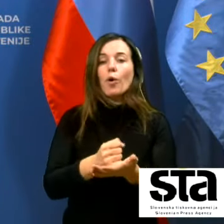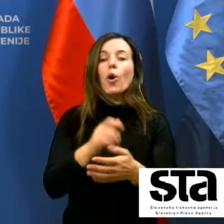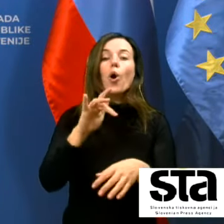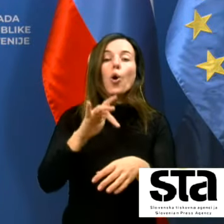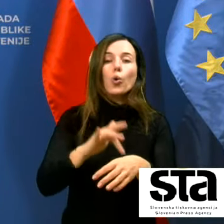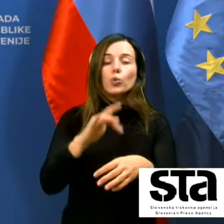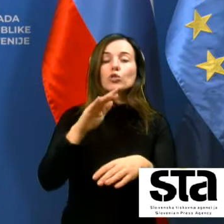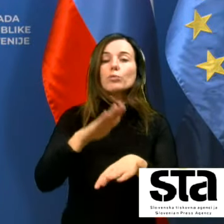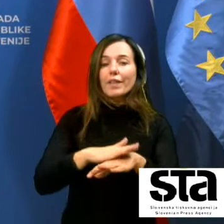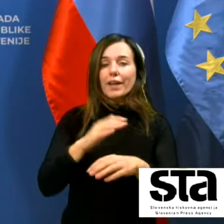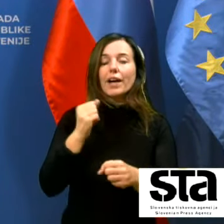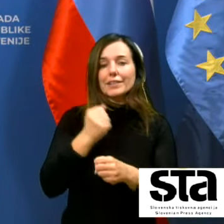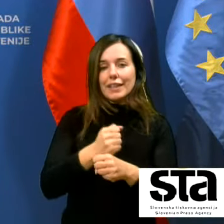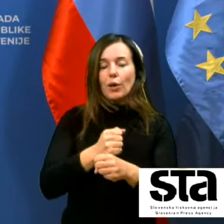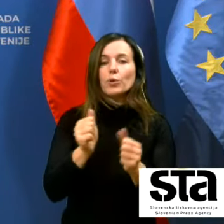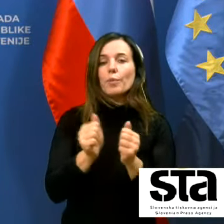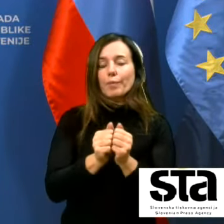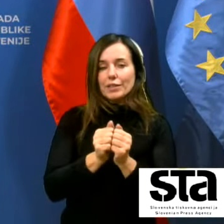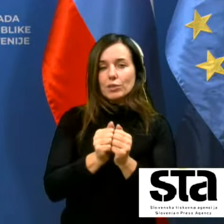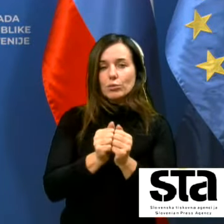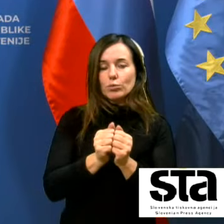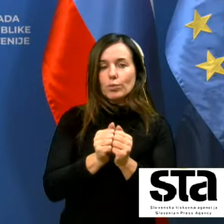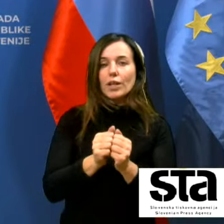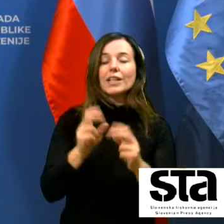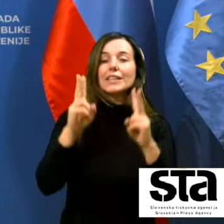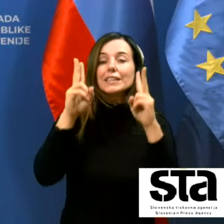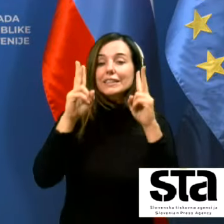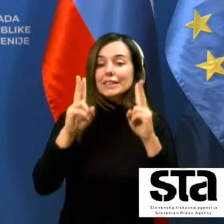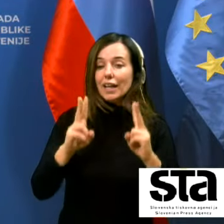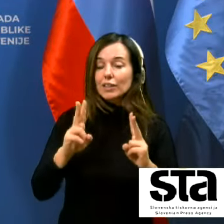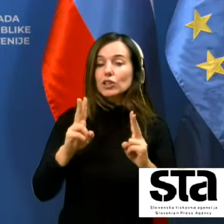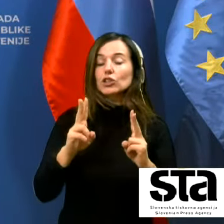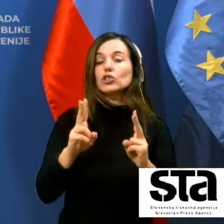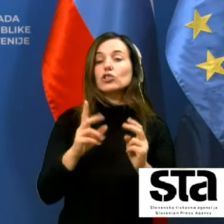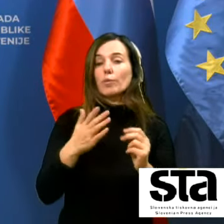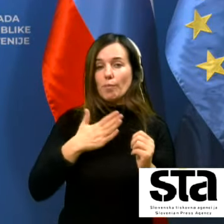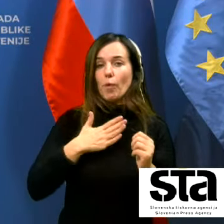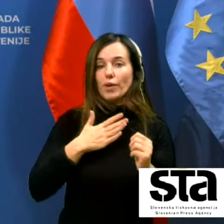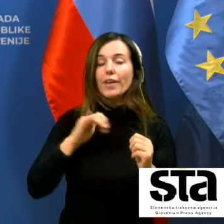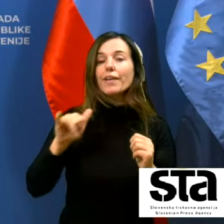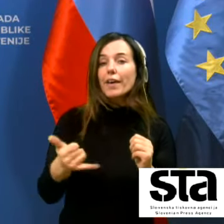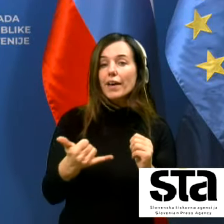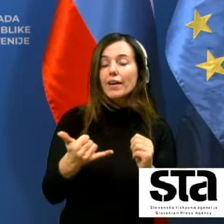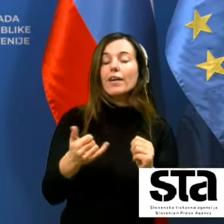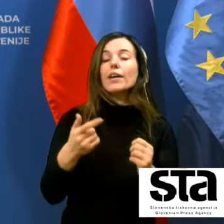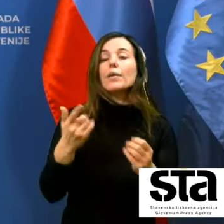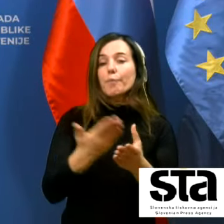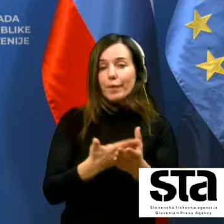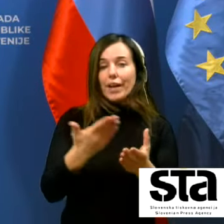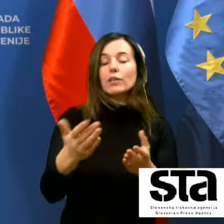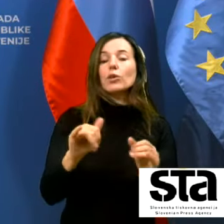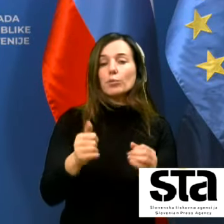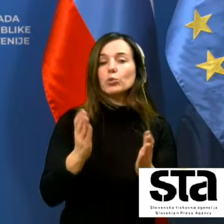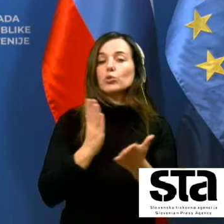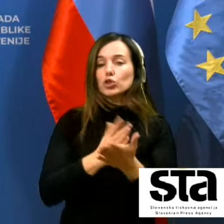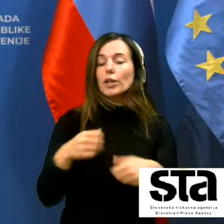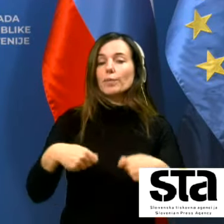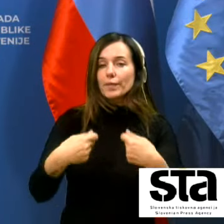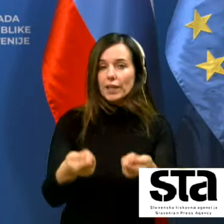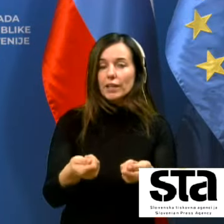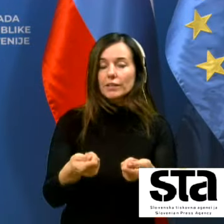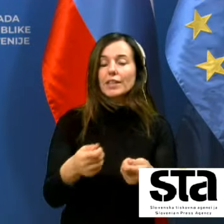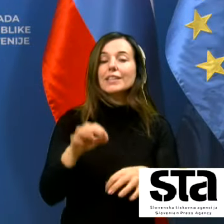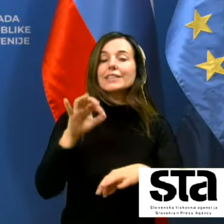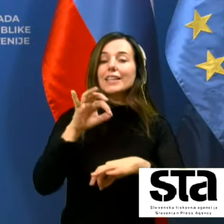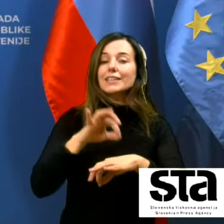delovnem mestu tako da je stališče ki ga zagovarjam jaz je predlog je bil sicer dan v prvi vrsti za